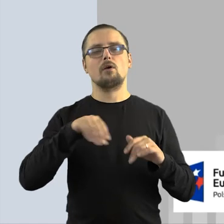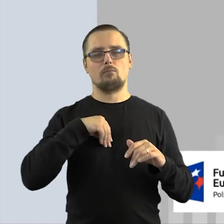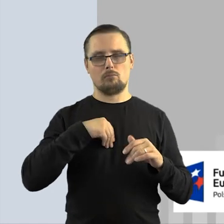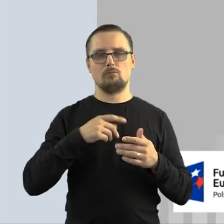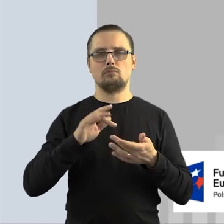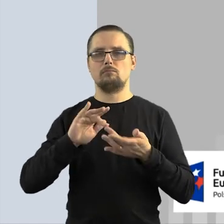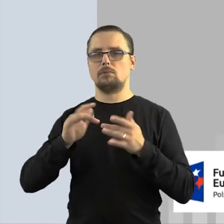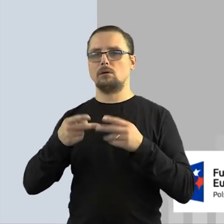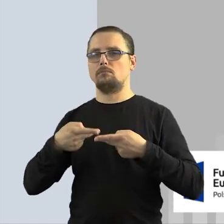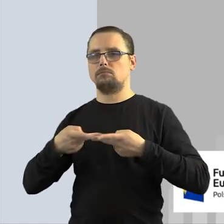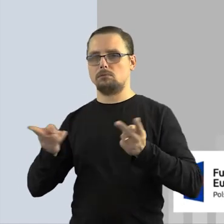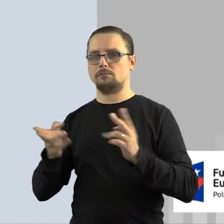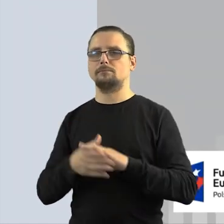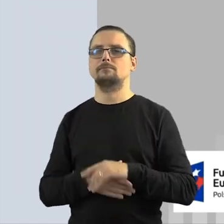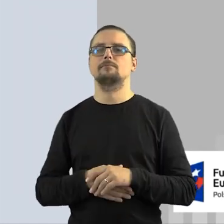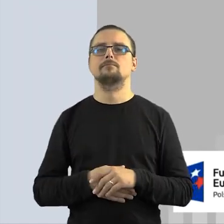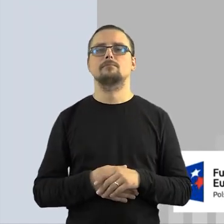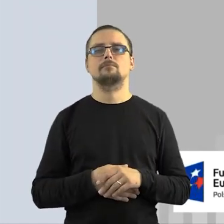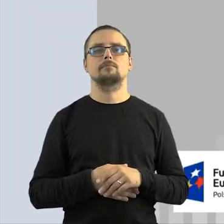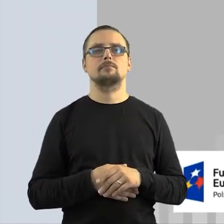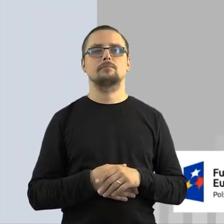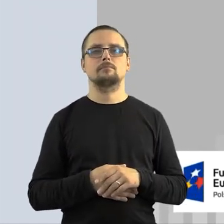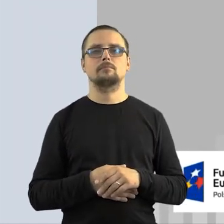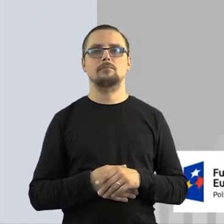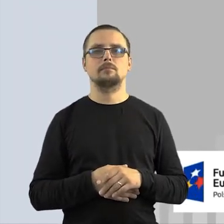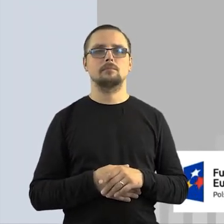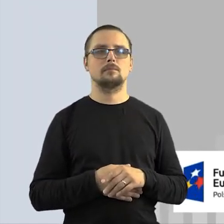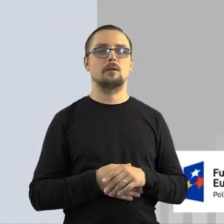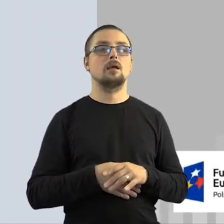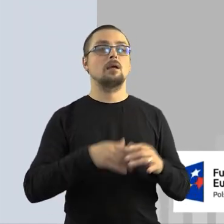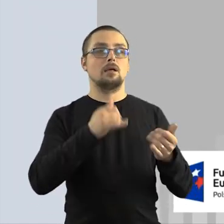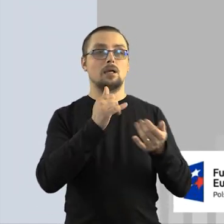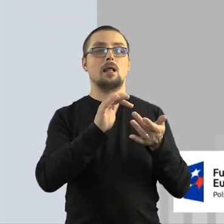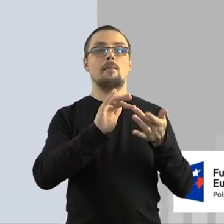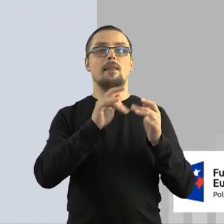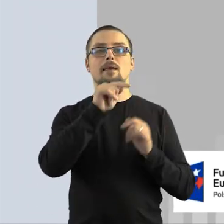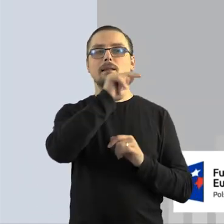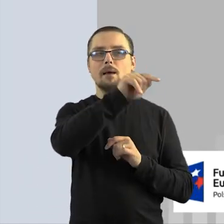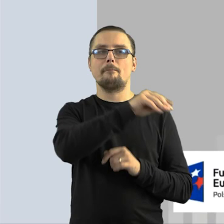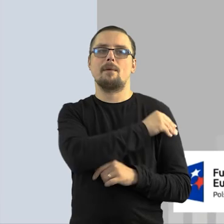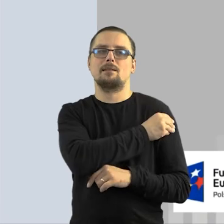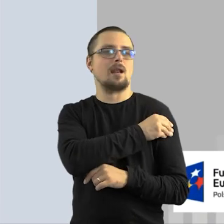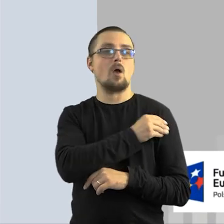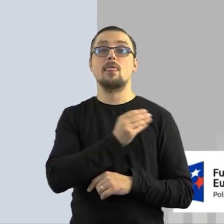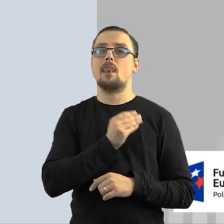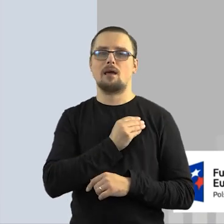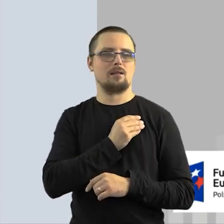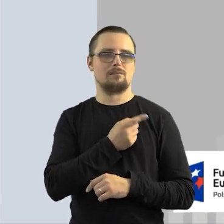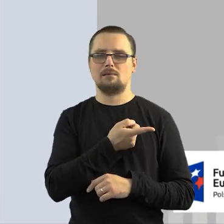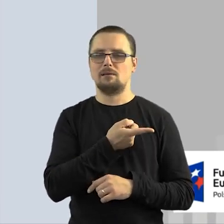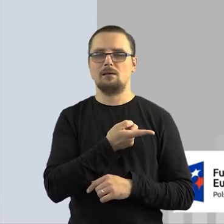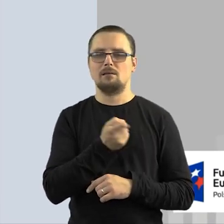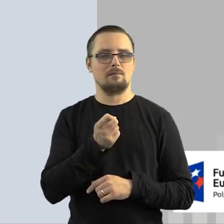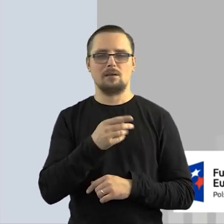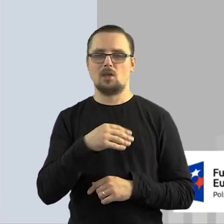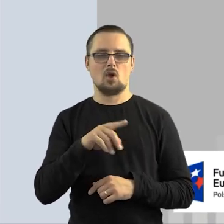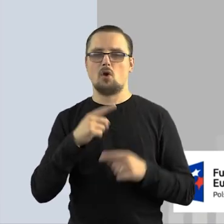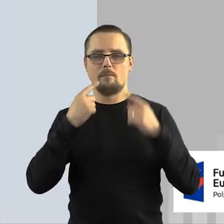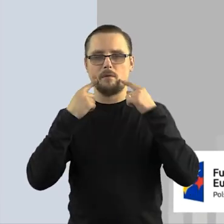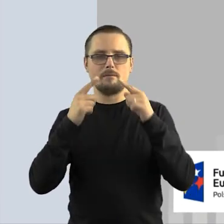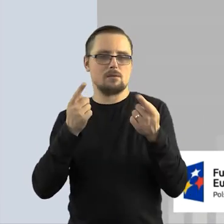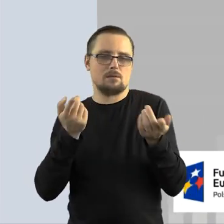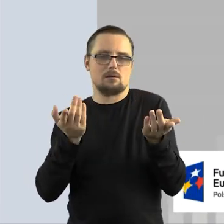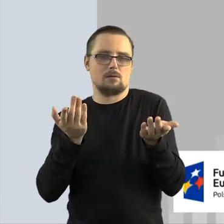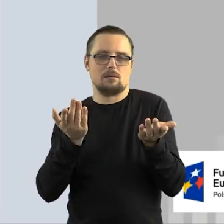najbardziej bezpiecznym sposobem dzielenia się zasobami w internecie. Nawet jeśli ten zasób znajduje się w internecie w sposób